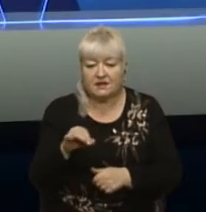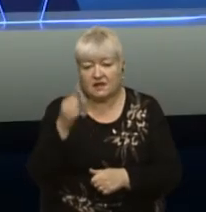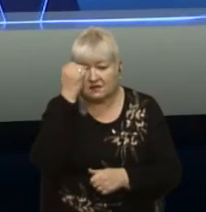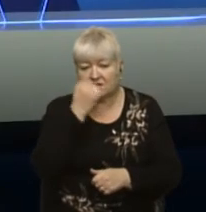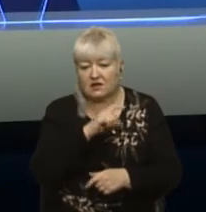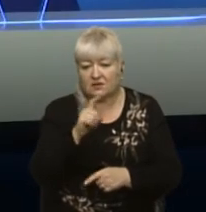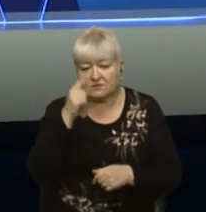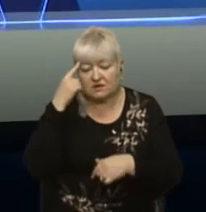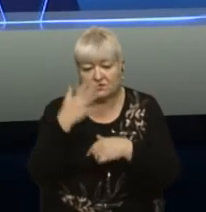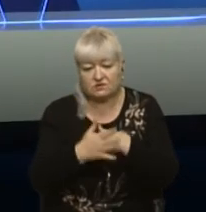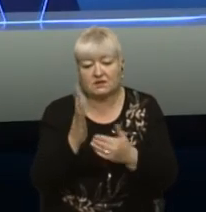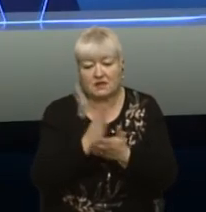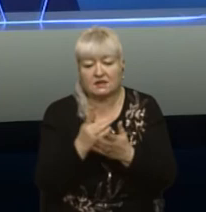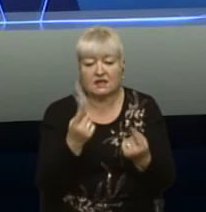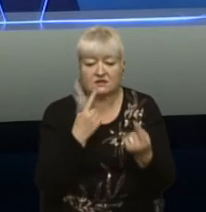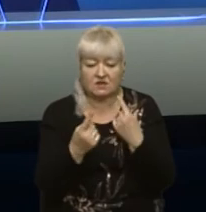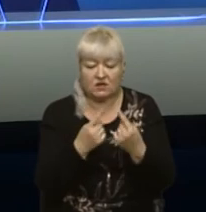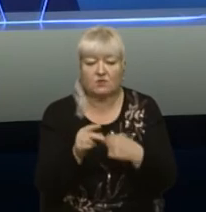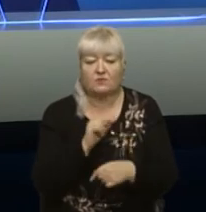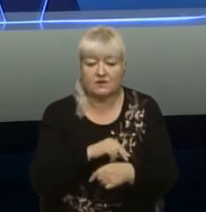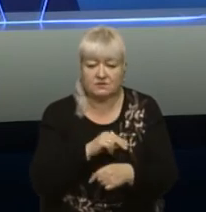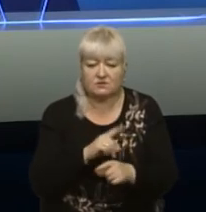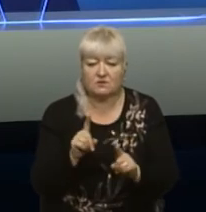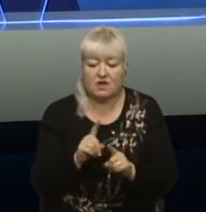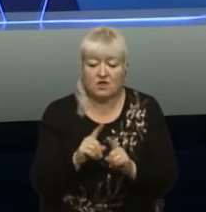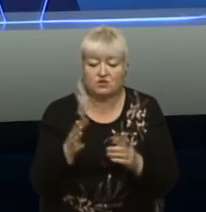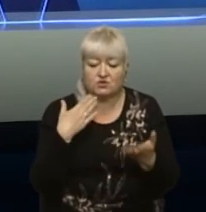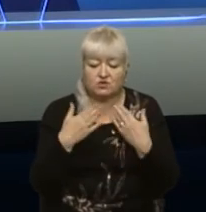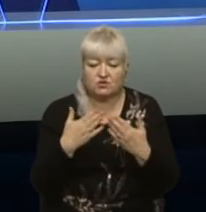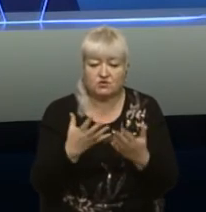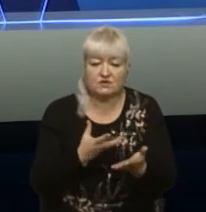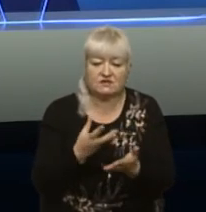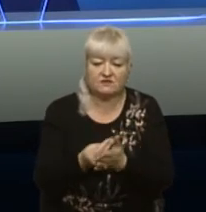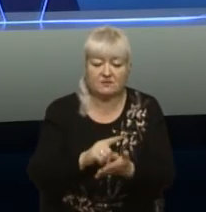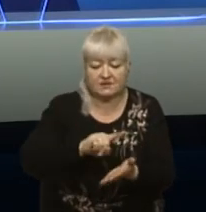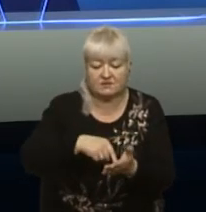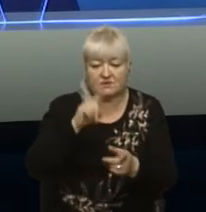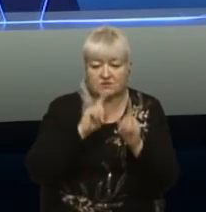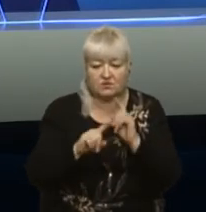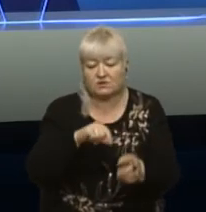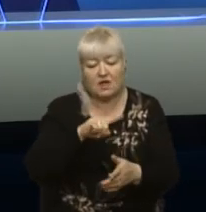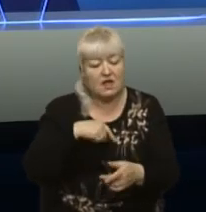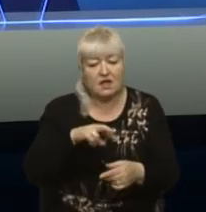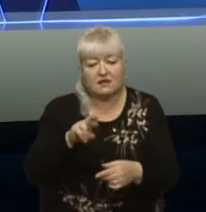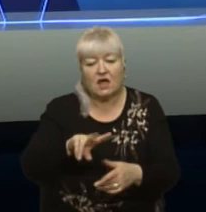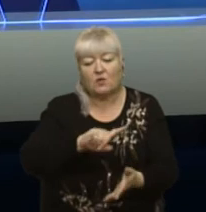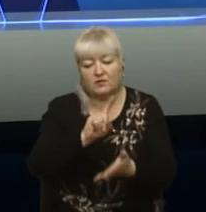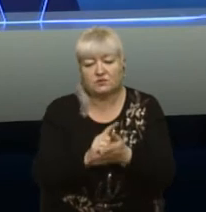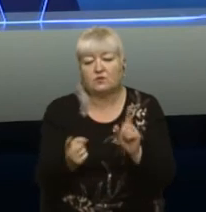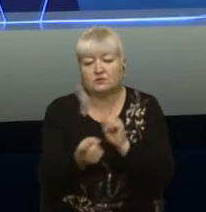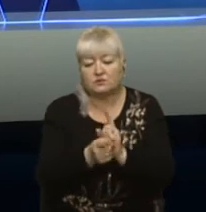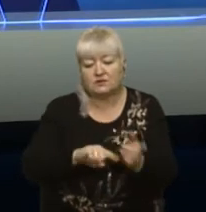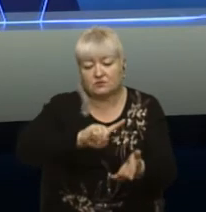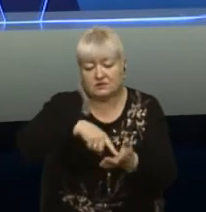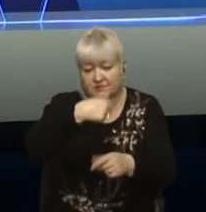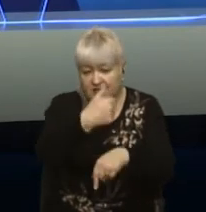бо є діалог, працюємо. Що стосується виплати з міської ради, я обов'язково поспілкуюся з міським головою, щоб продовжити ці речі.